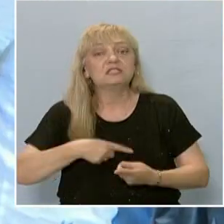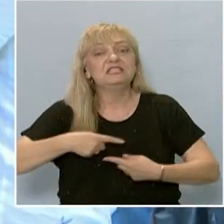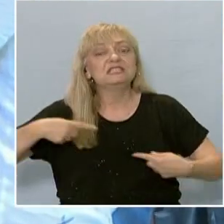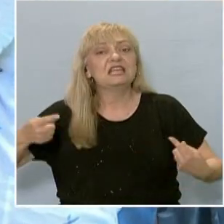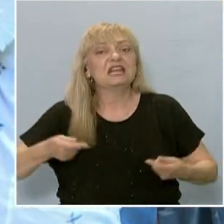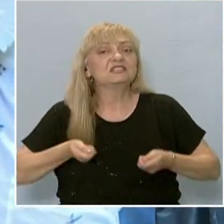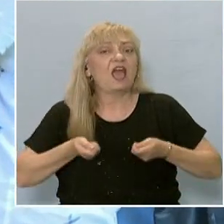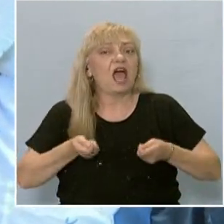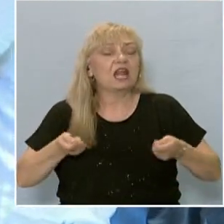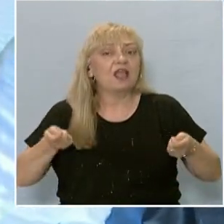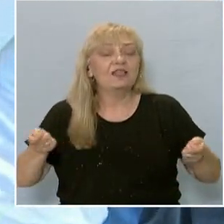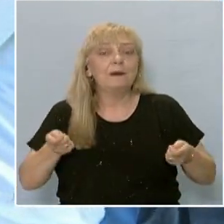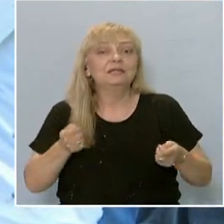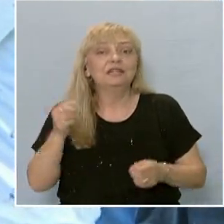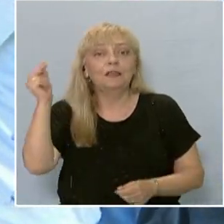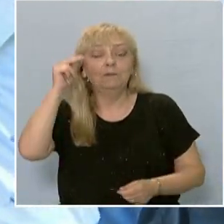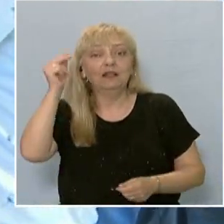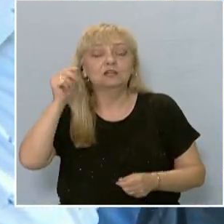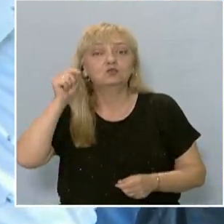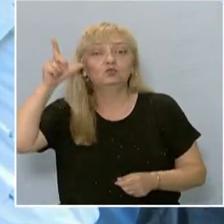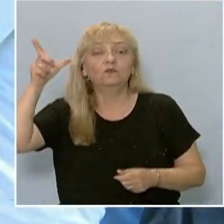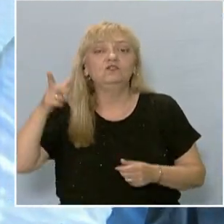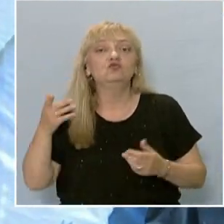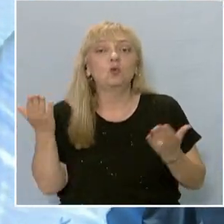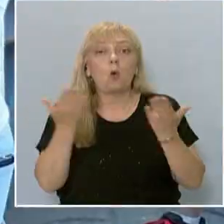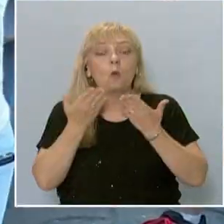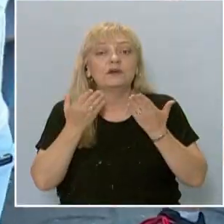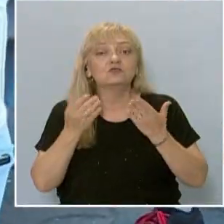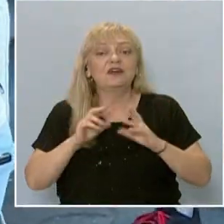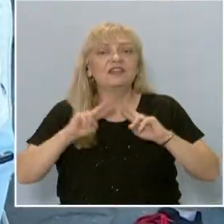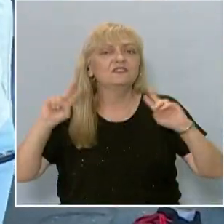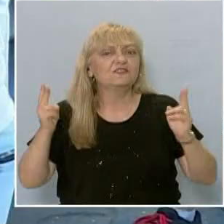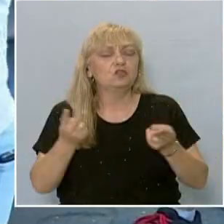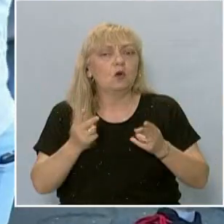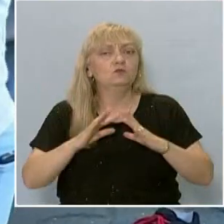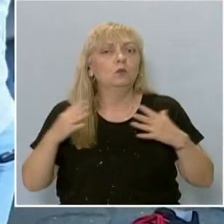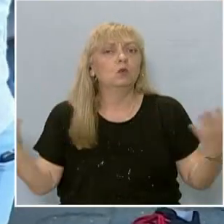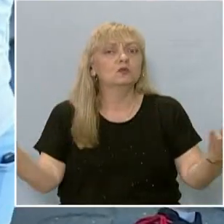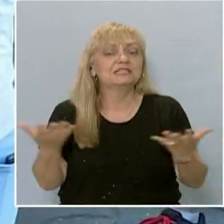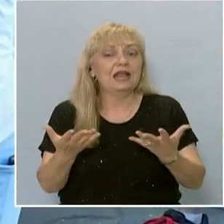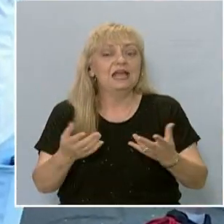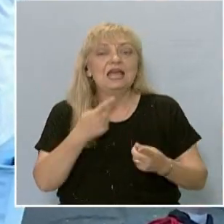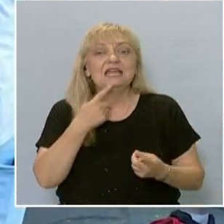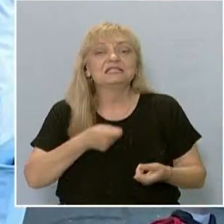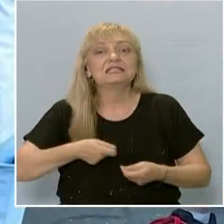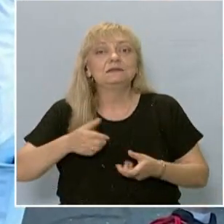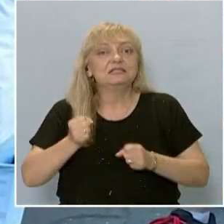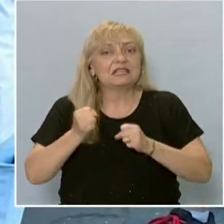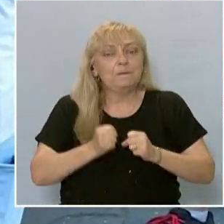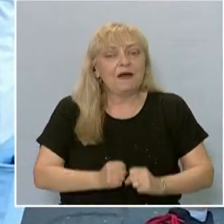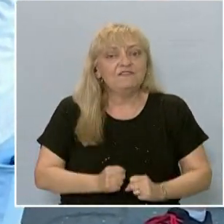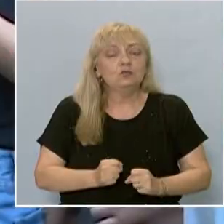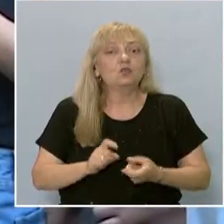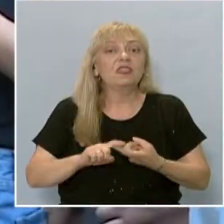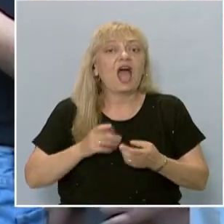присъствието на българското висшо образование в световното образователно пространство. За да се избегне забавянето на приема на кандидат студенти от трети